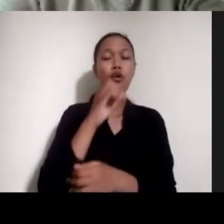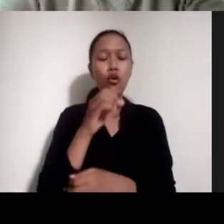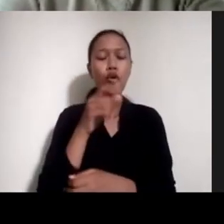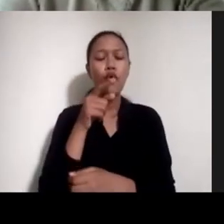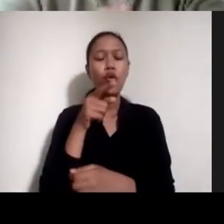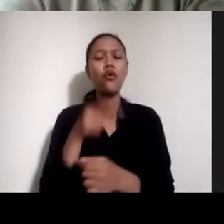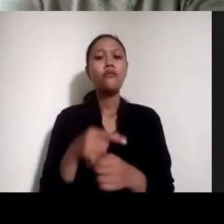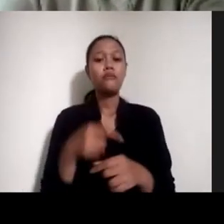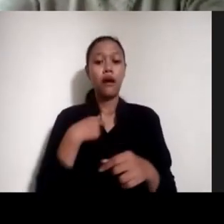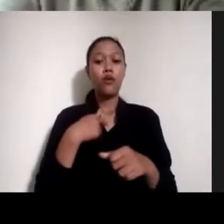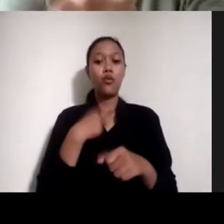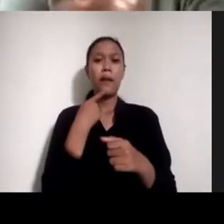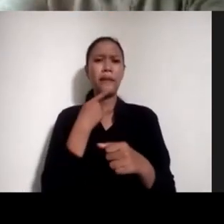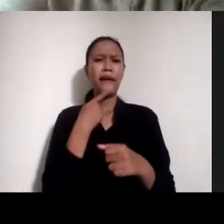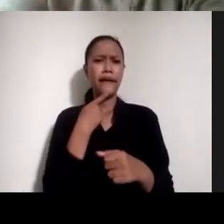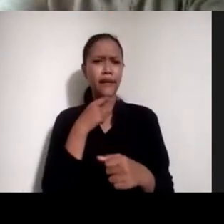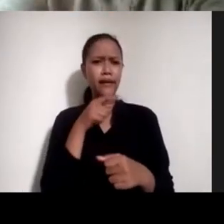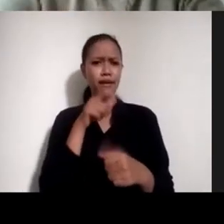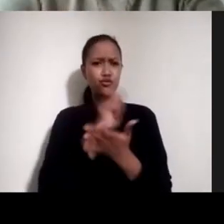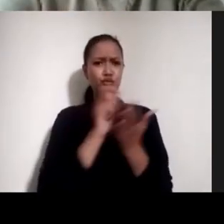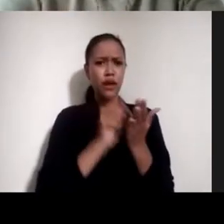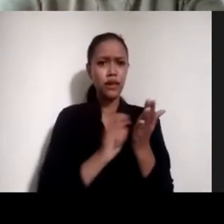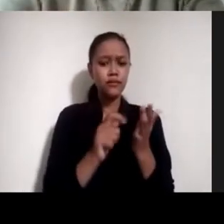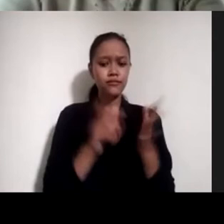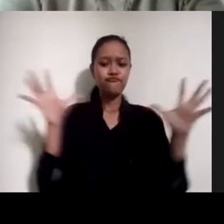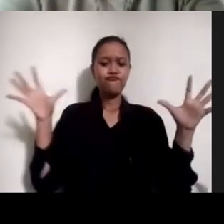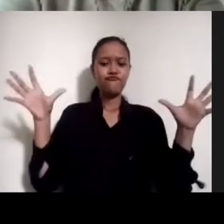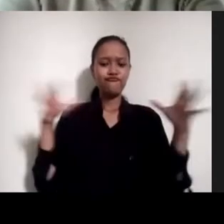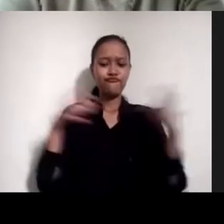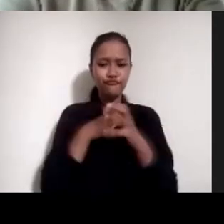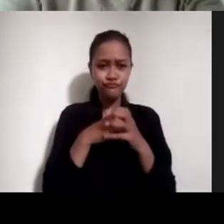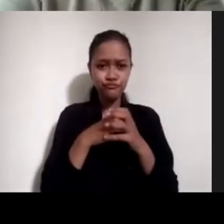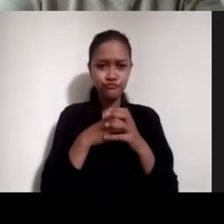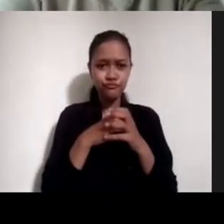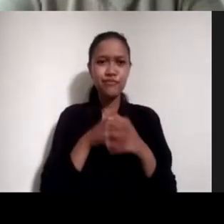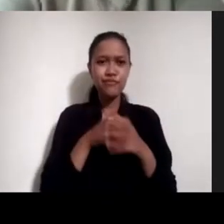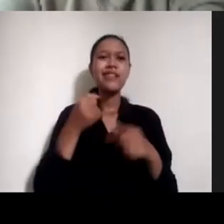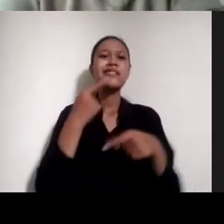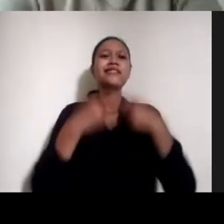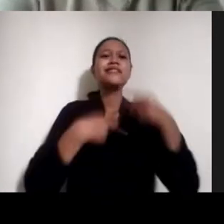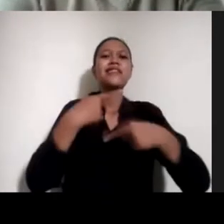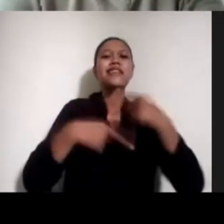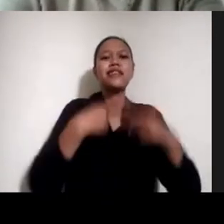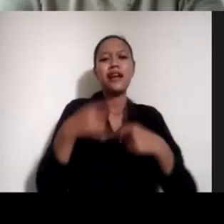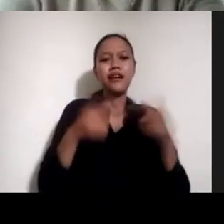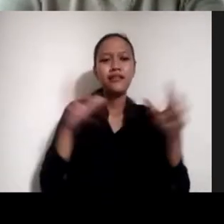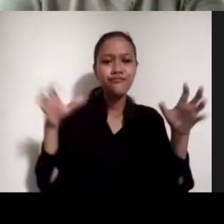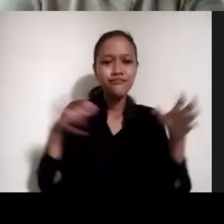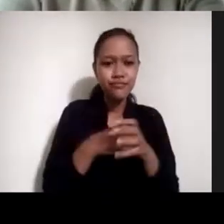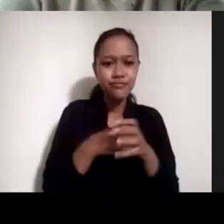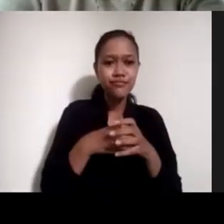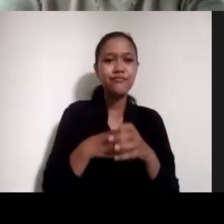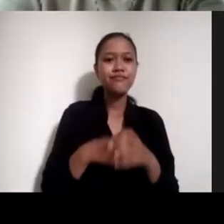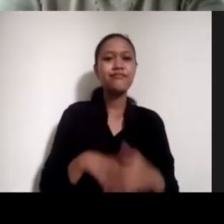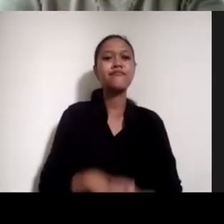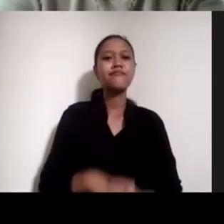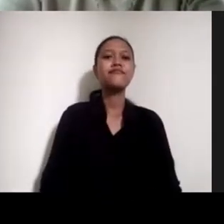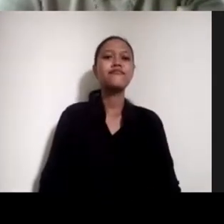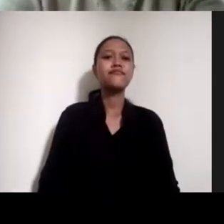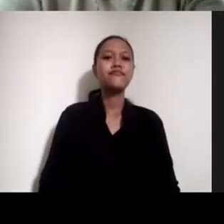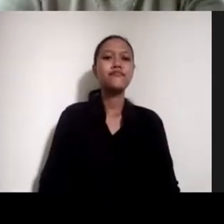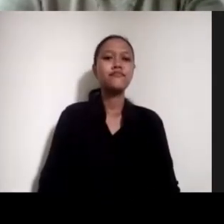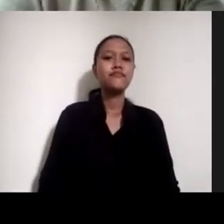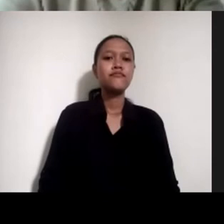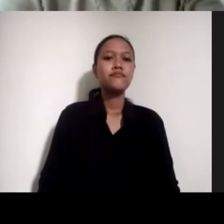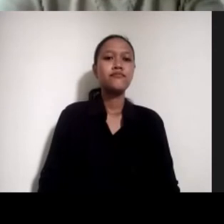adalah membingkai ini jadi sebuah cerita yang utuh. Ini ya, tadi ada ini ya. Dan